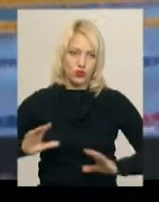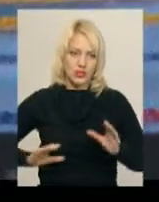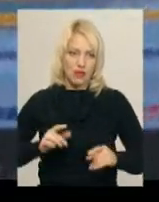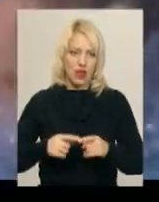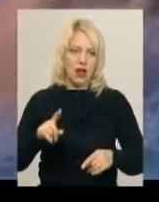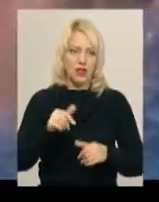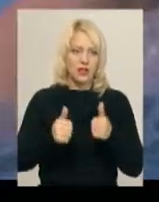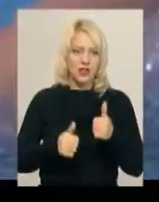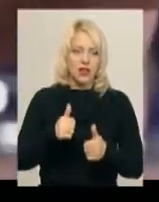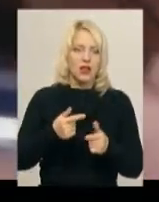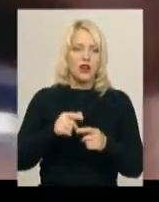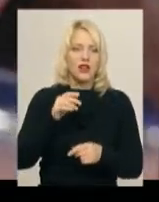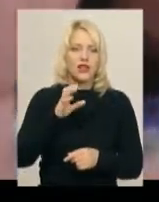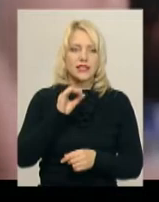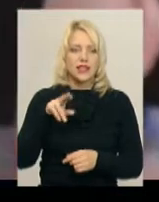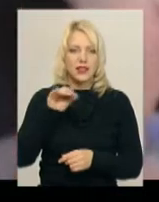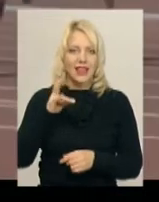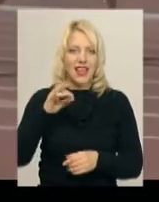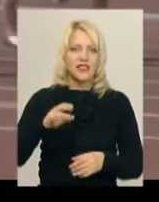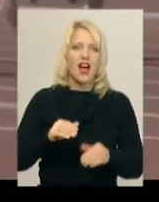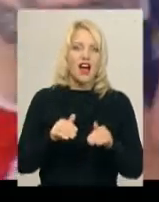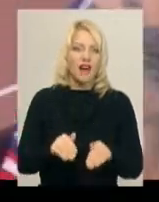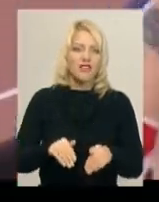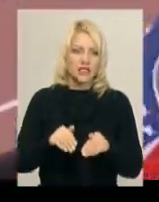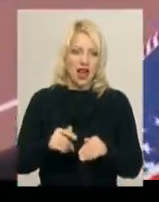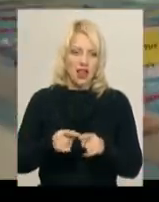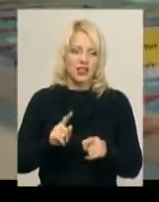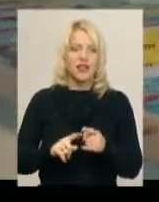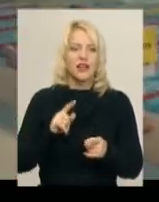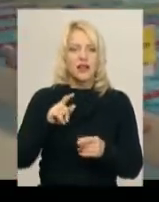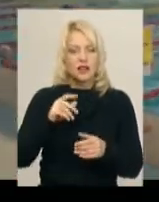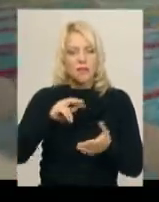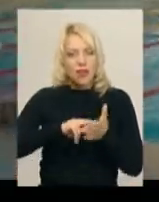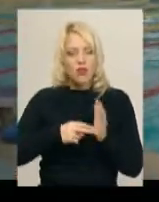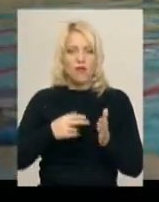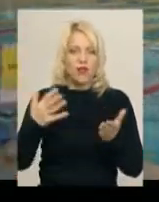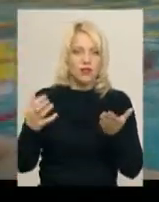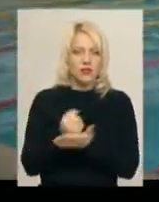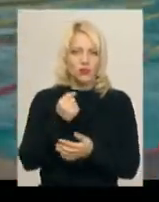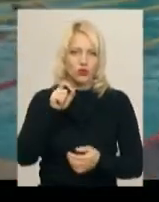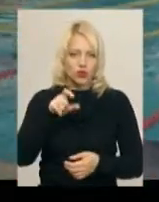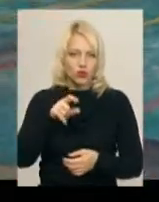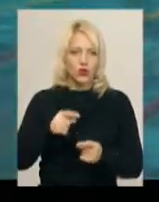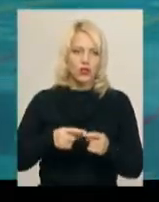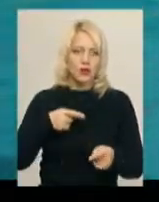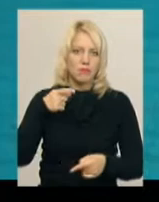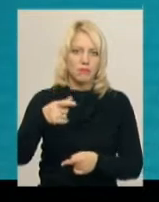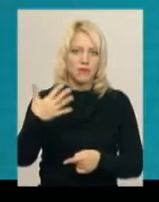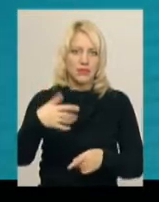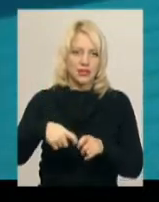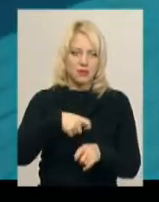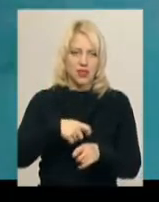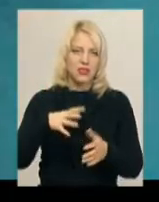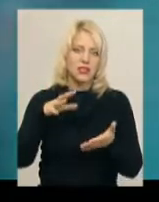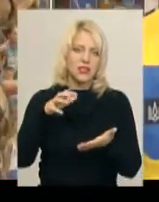у австралійському Сіднеї. Тоді ще його учасник Віктор Шинкарук планував затримати золото. Та на дистанції 50 метрів брасом Віктор Шинкарук